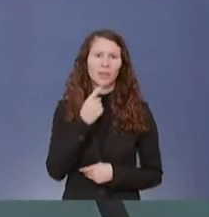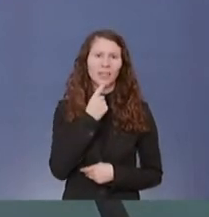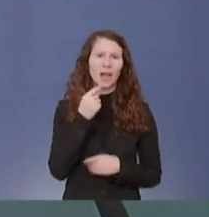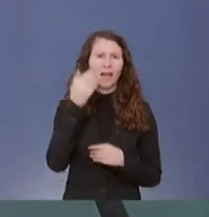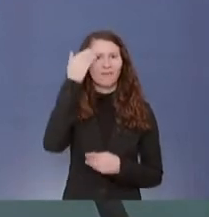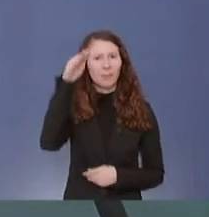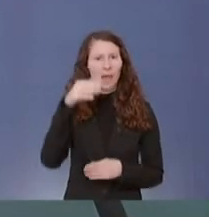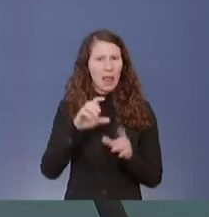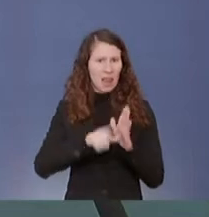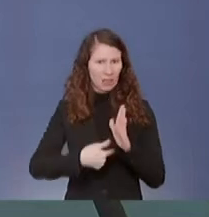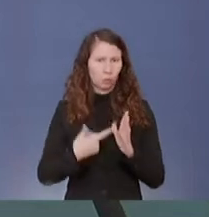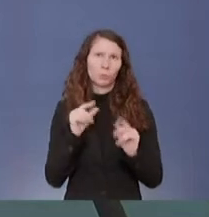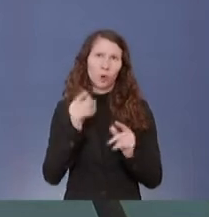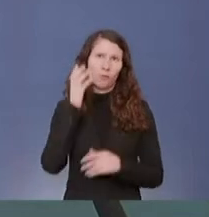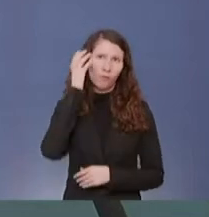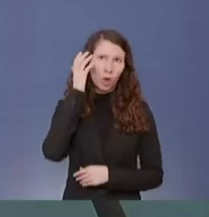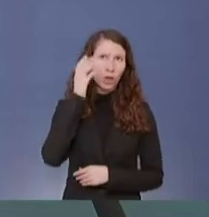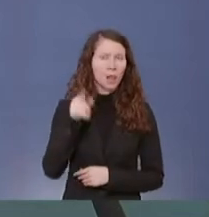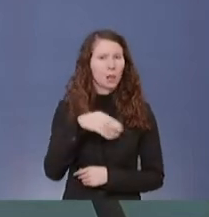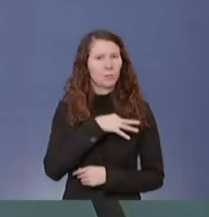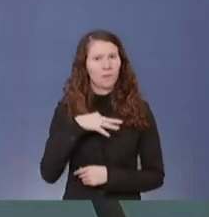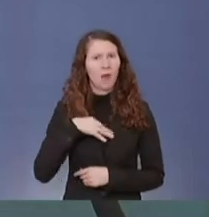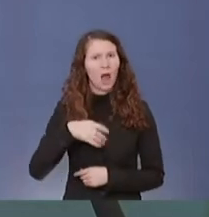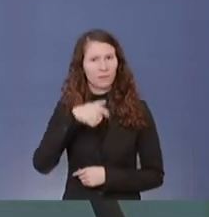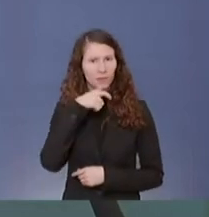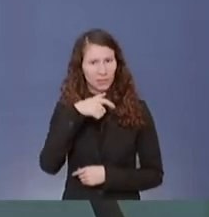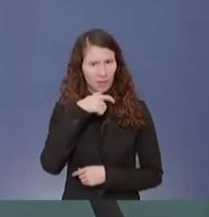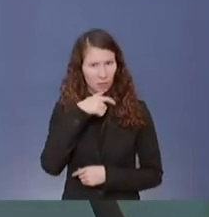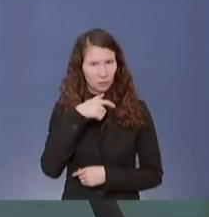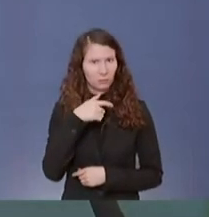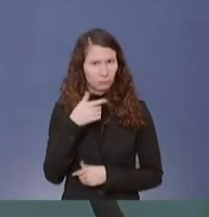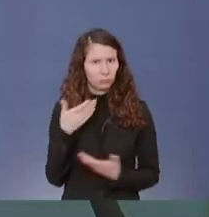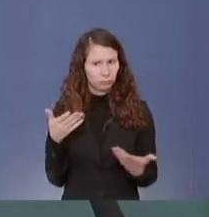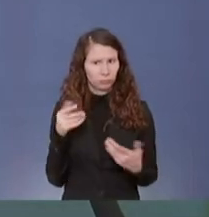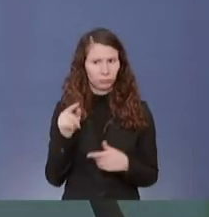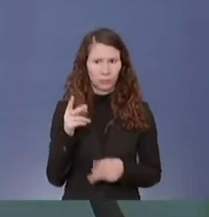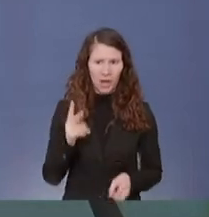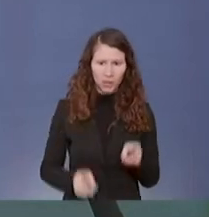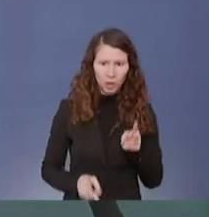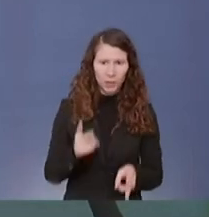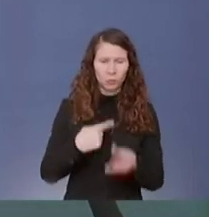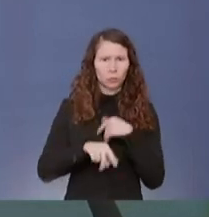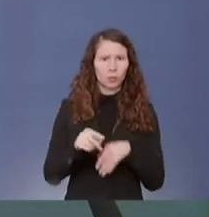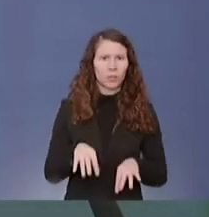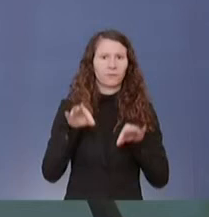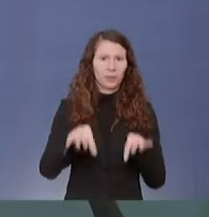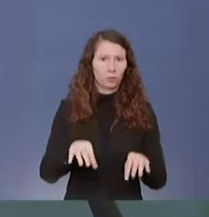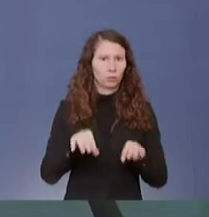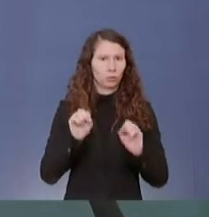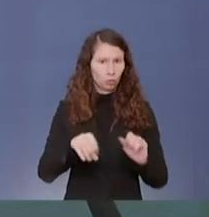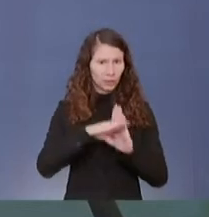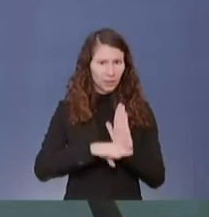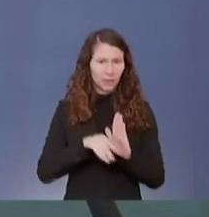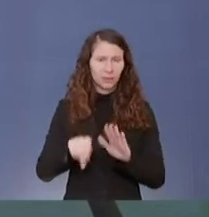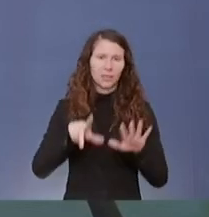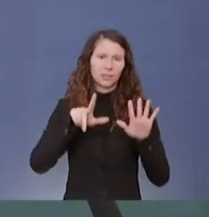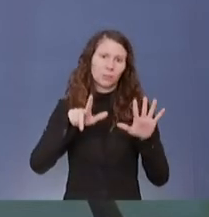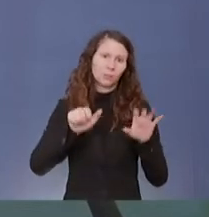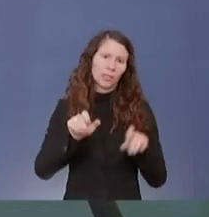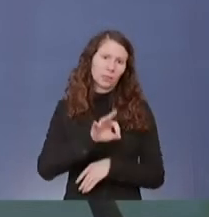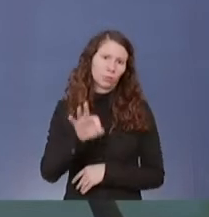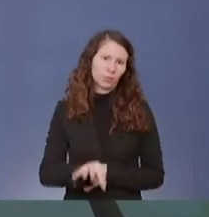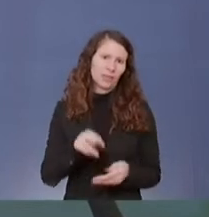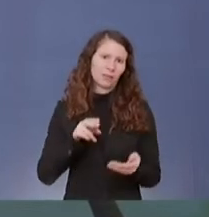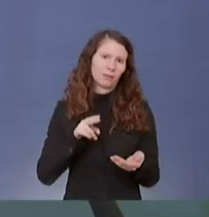Das heißt, würde im Fall von Privatversicherten dann die Entschädigung nach Infektionsschutzgesetz in dieser Höhe von 67 Prozent des